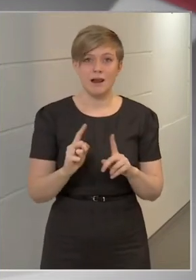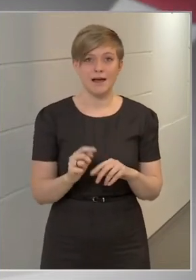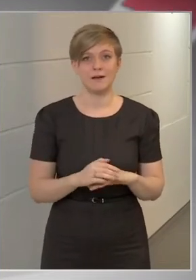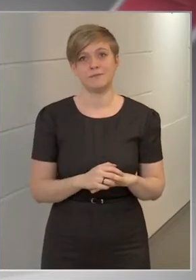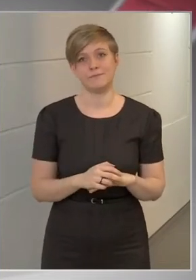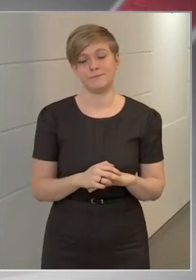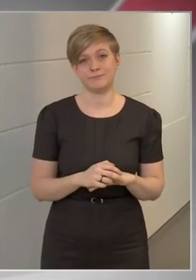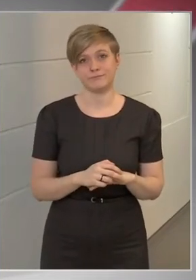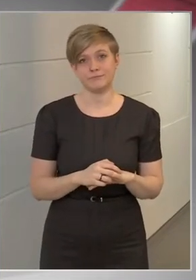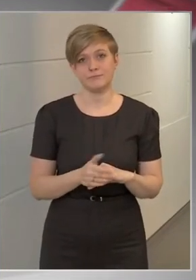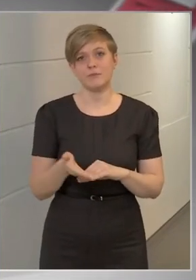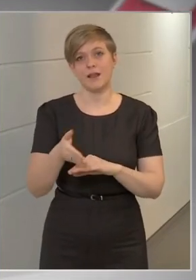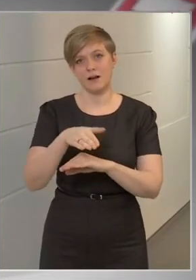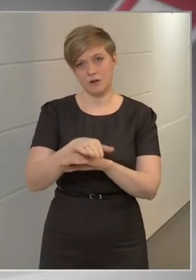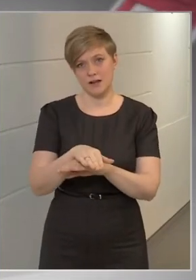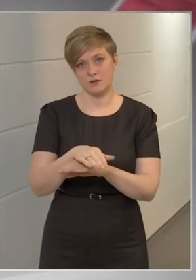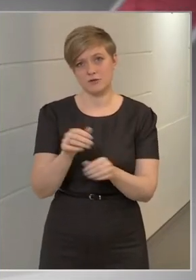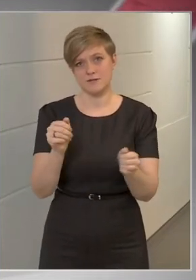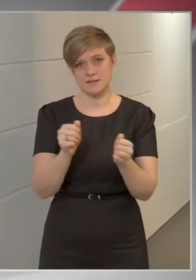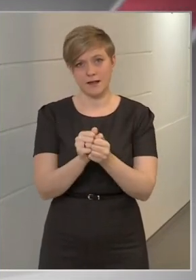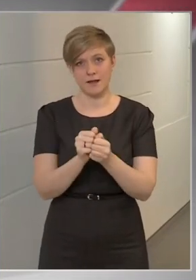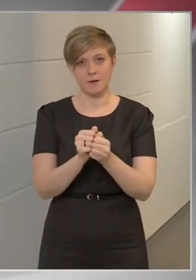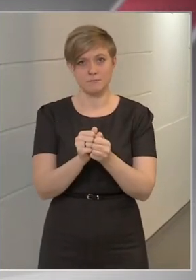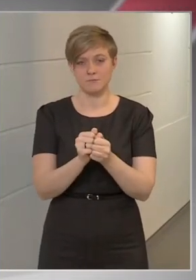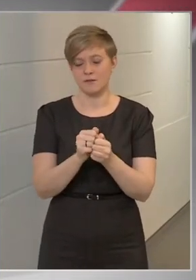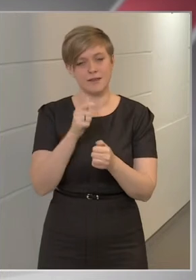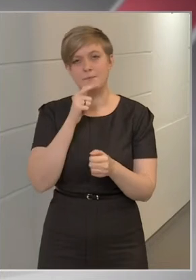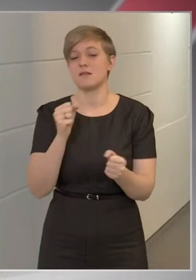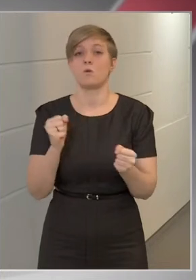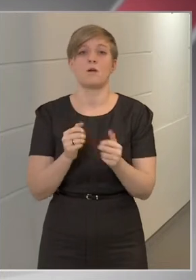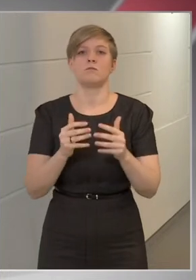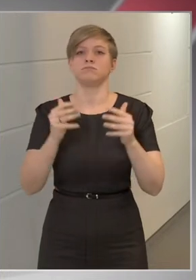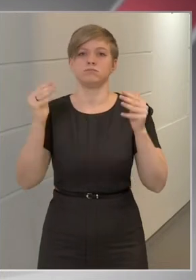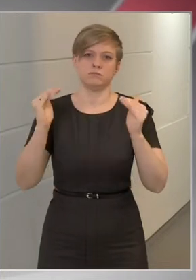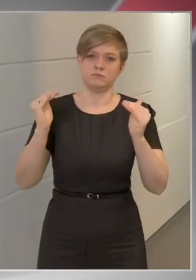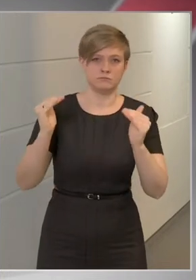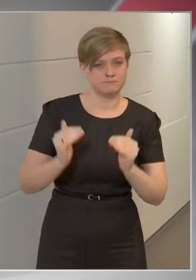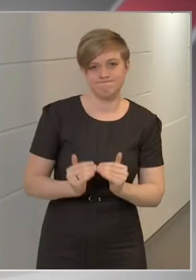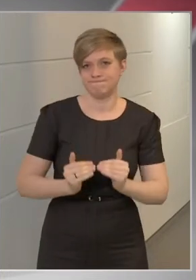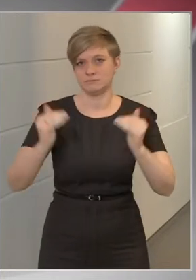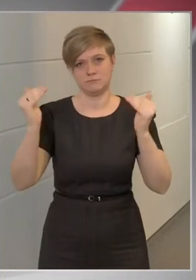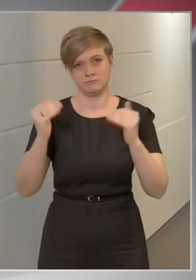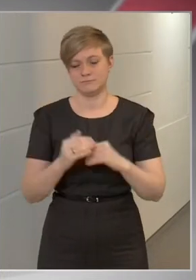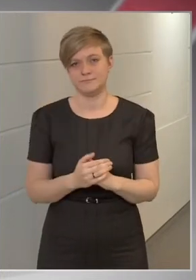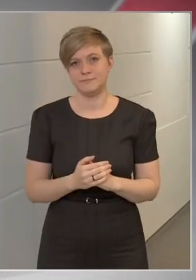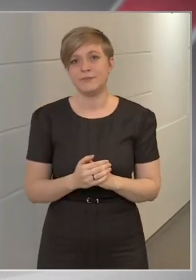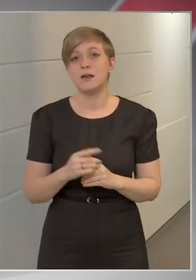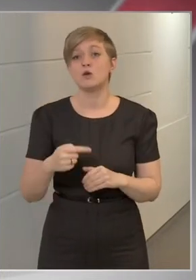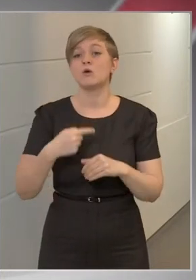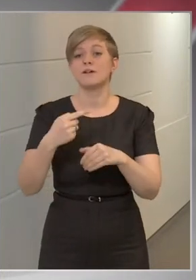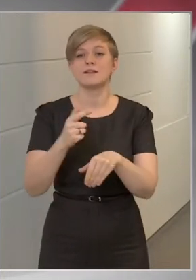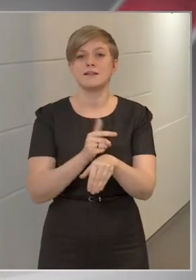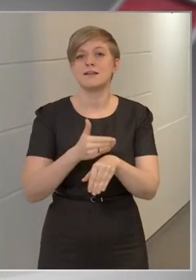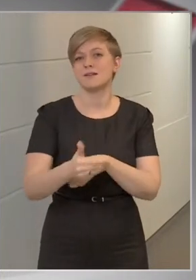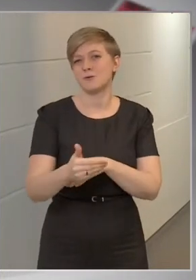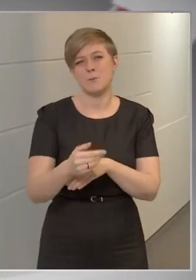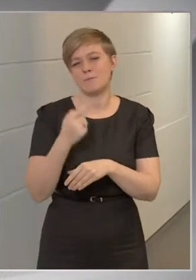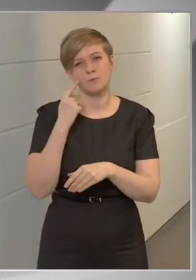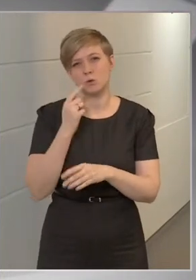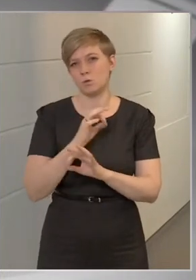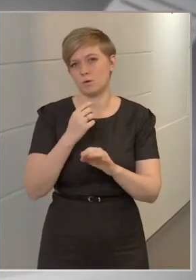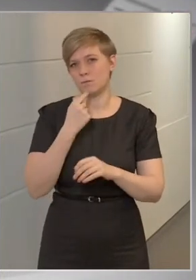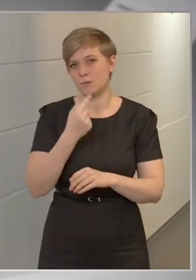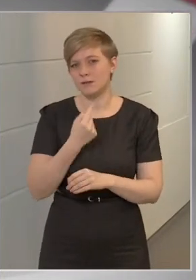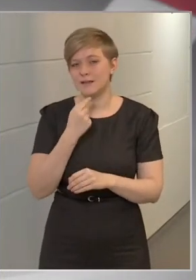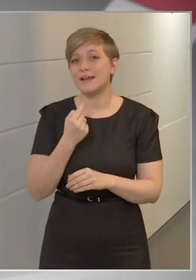elhalálozások száma nem fog olyan mértékben nőni. De a következő két hétről nem tudunk jót mondani, ezért a